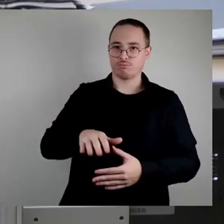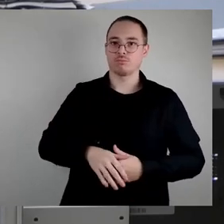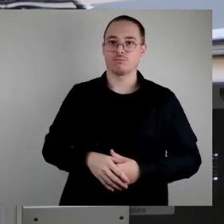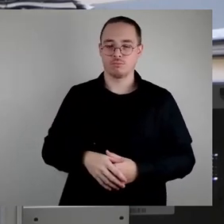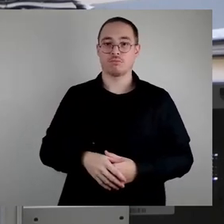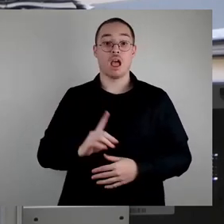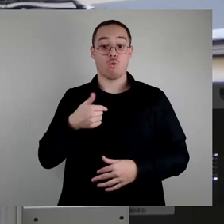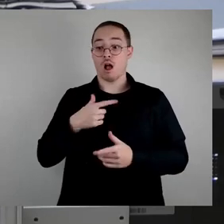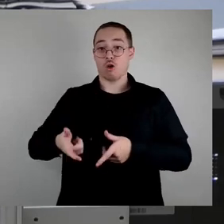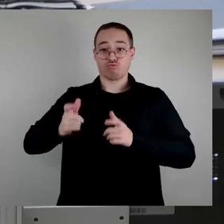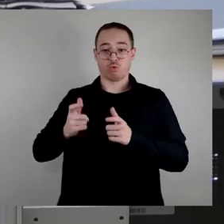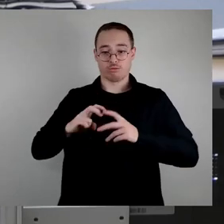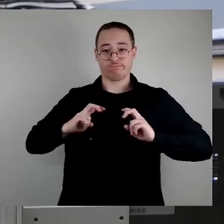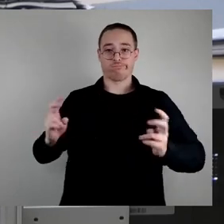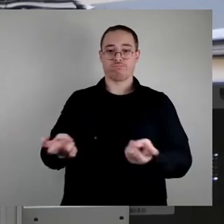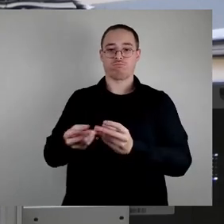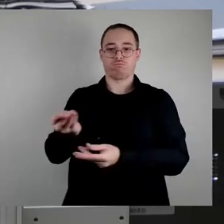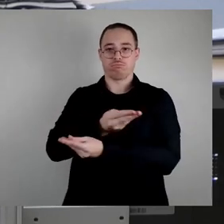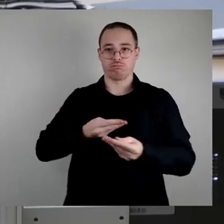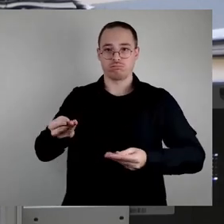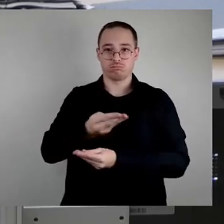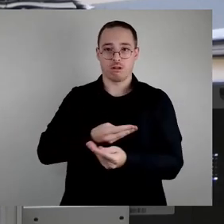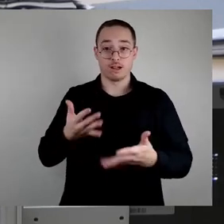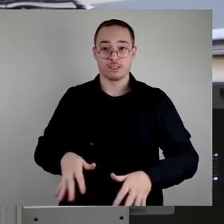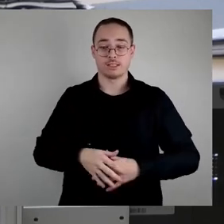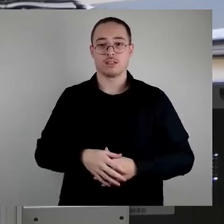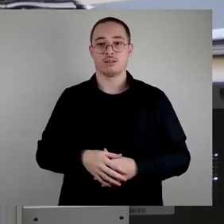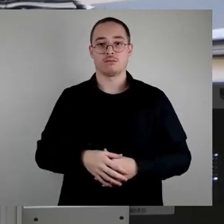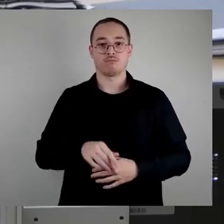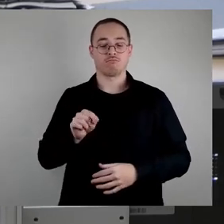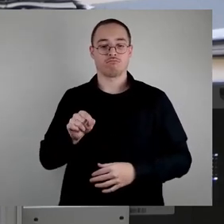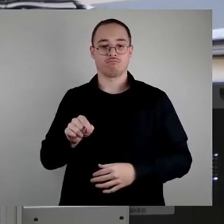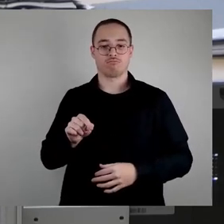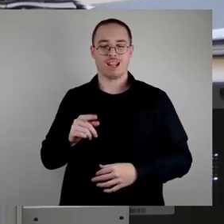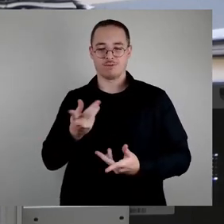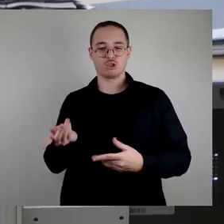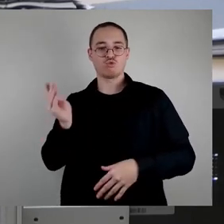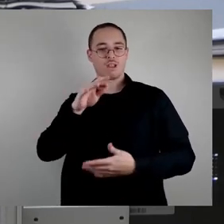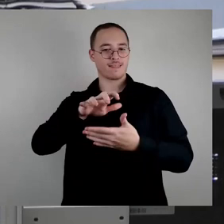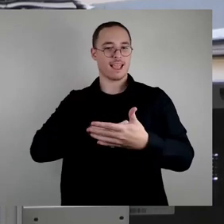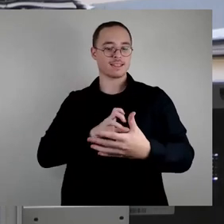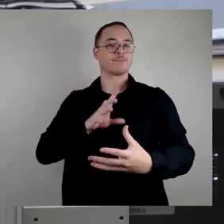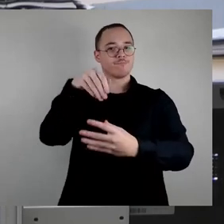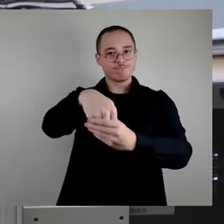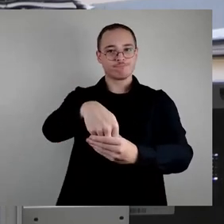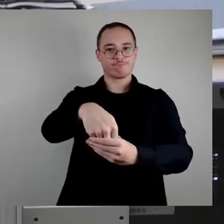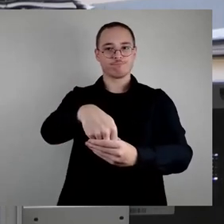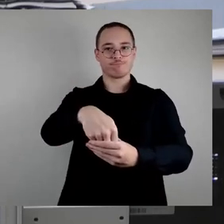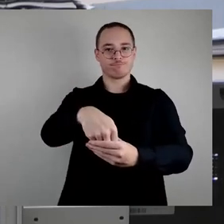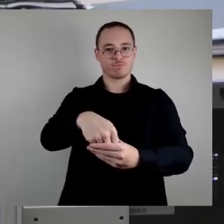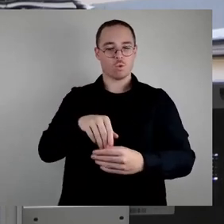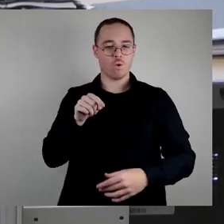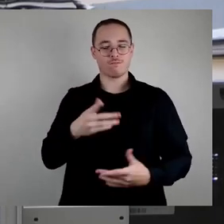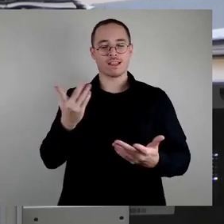Ausschuss und haben einen Zusatztext hineinformuliert. Und zwar unter Punkt